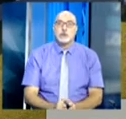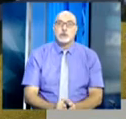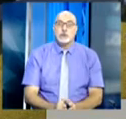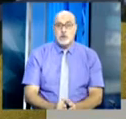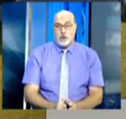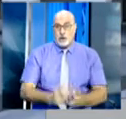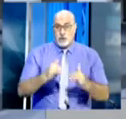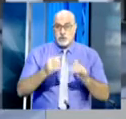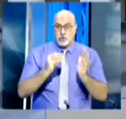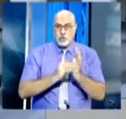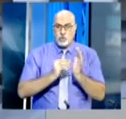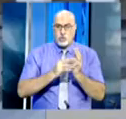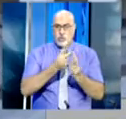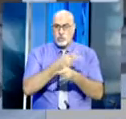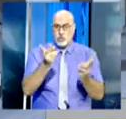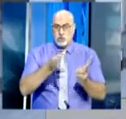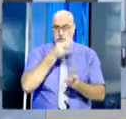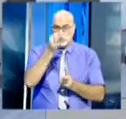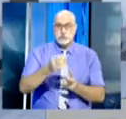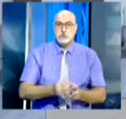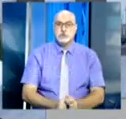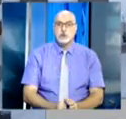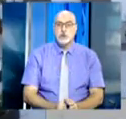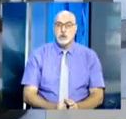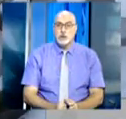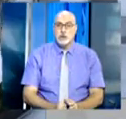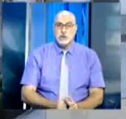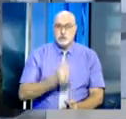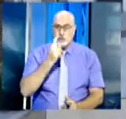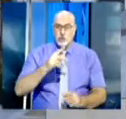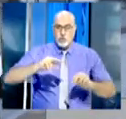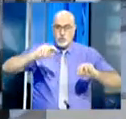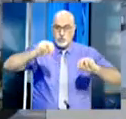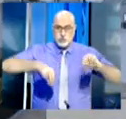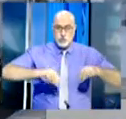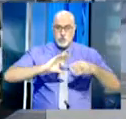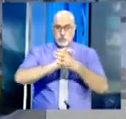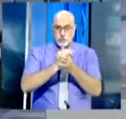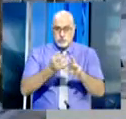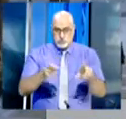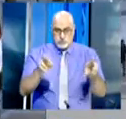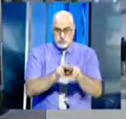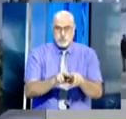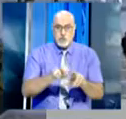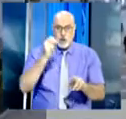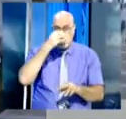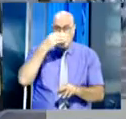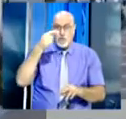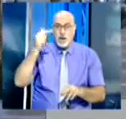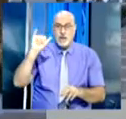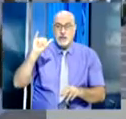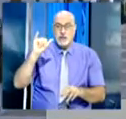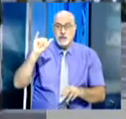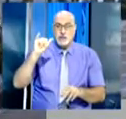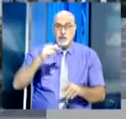الجزائر مجددا قناعتها الراسخة بأنه من خلال تنفيذ اتفاق السلم والمصالح في مالي المنبافق عن